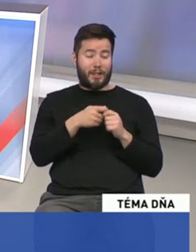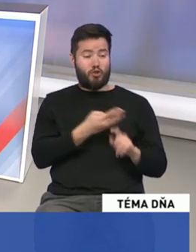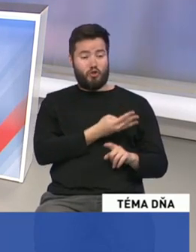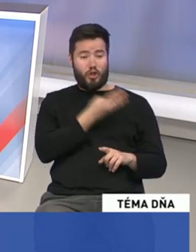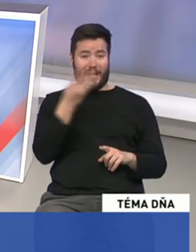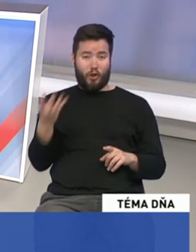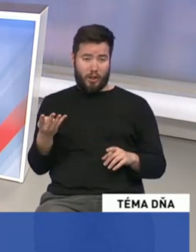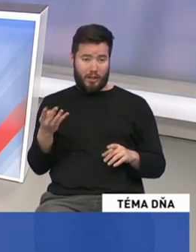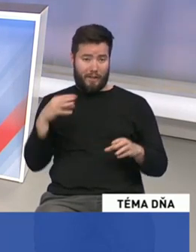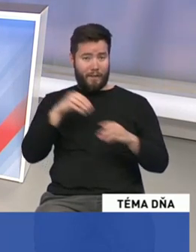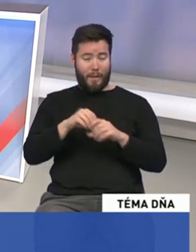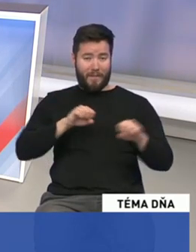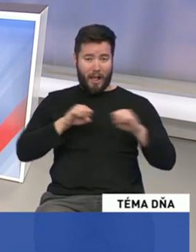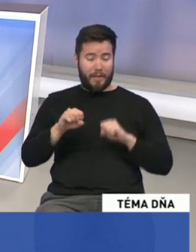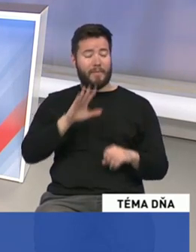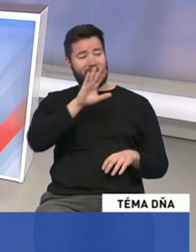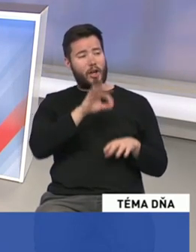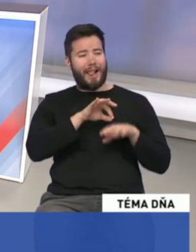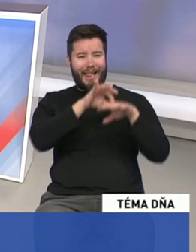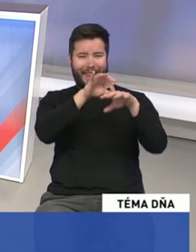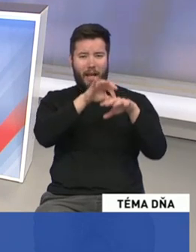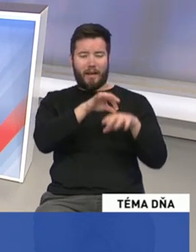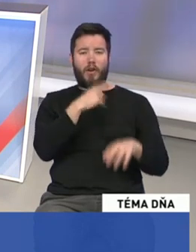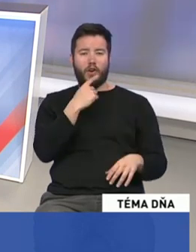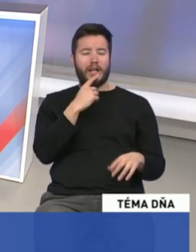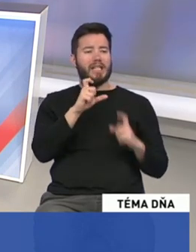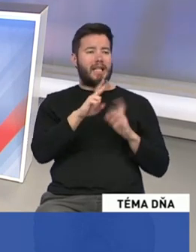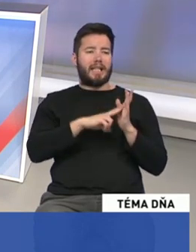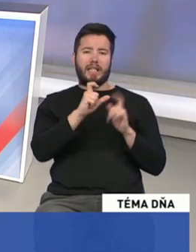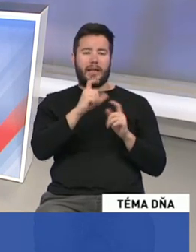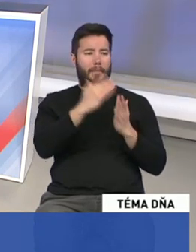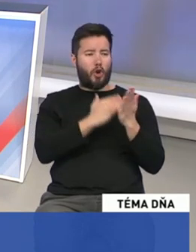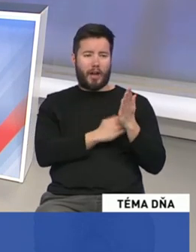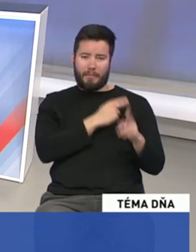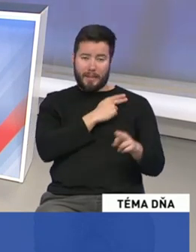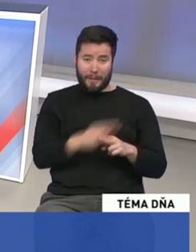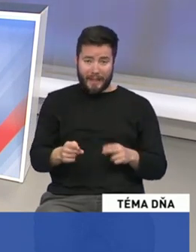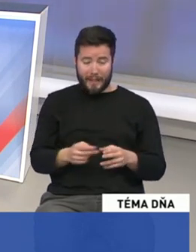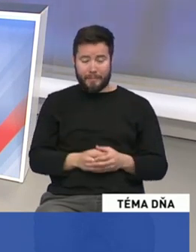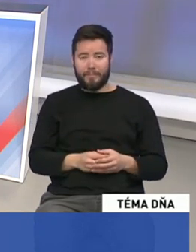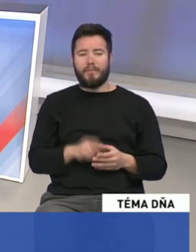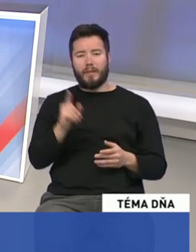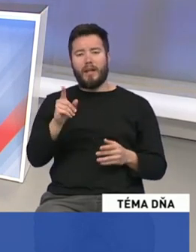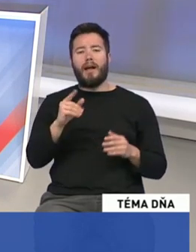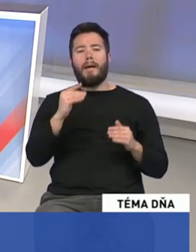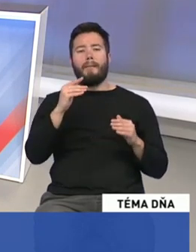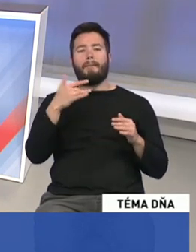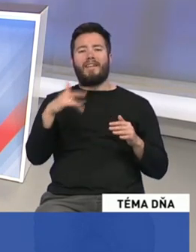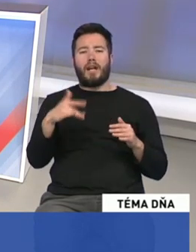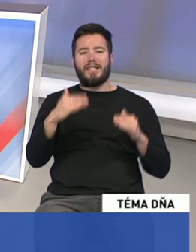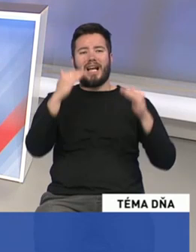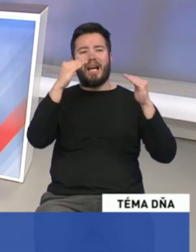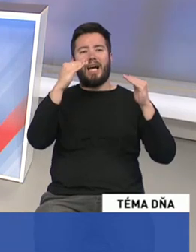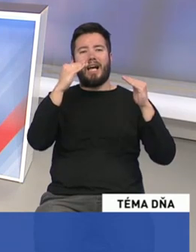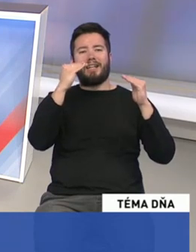Váš líder hovorí často o splnenom programe Slovenskej národnej strane. No rebríčky preferencií opäť nemôžeme samozrejme spomínať. Sme v moratóriu, hovoria o